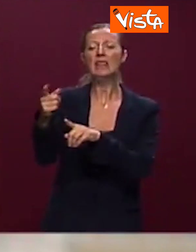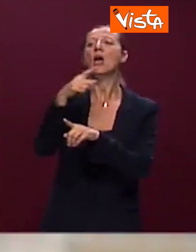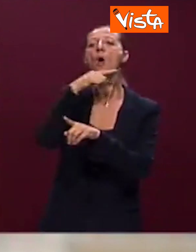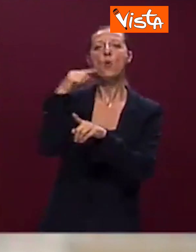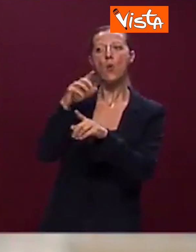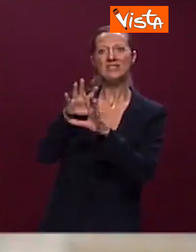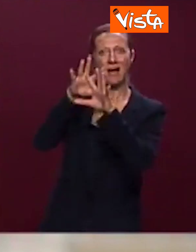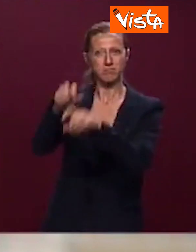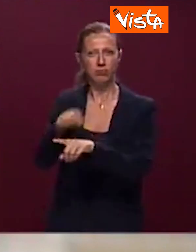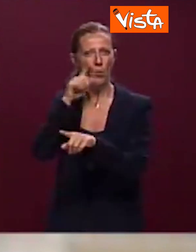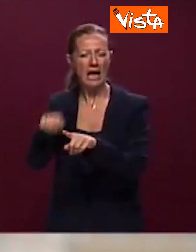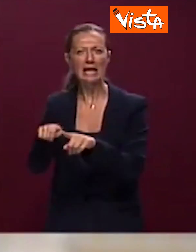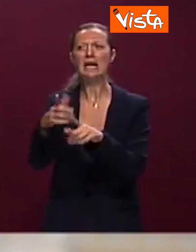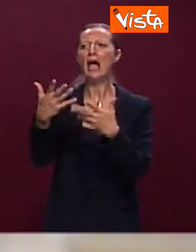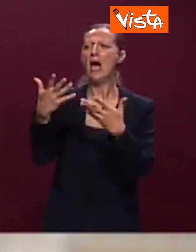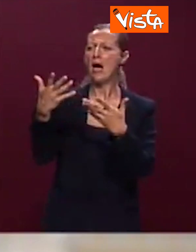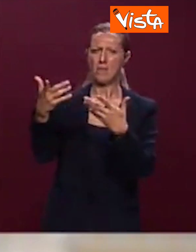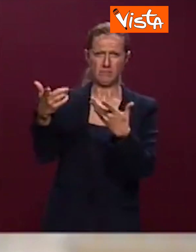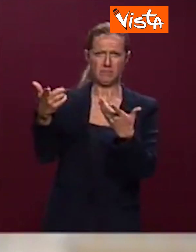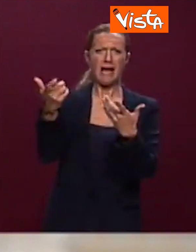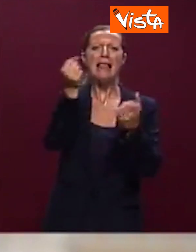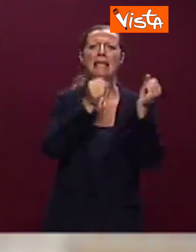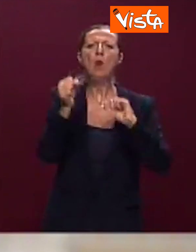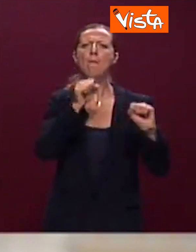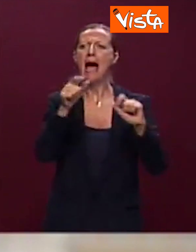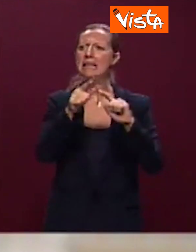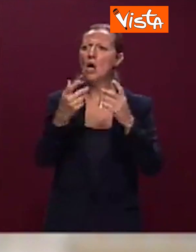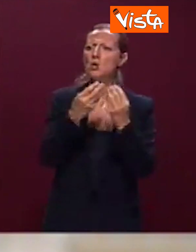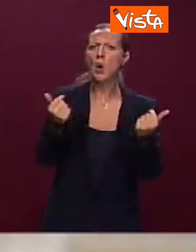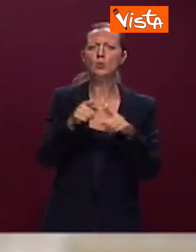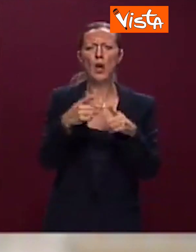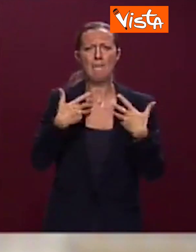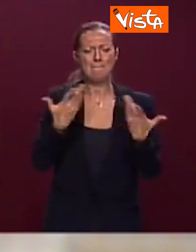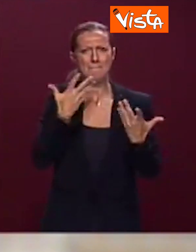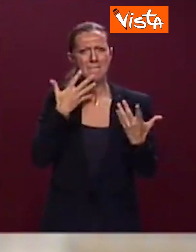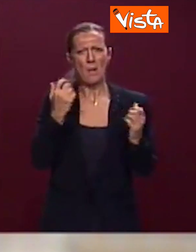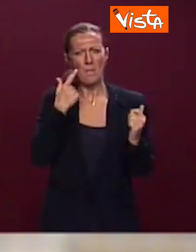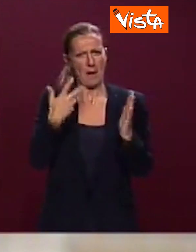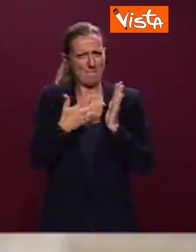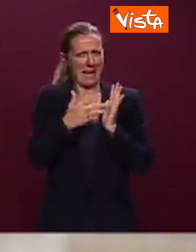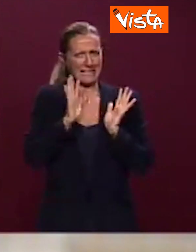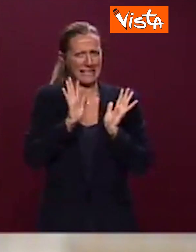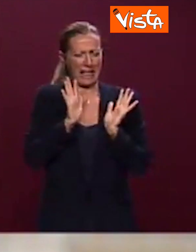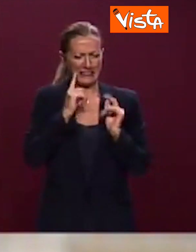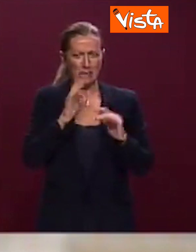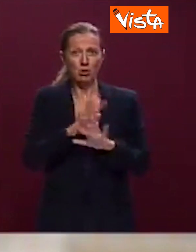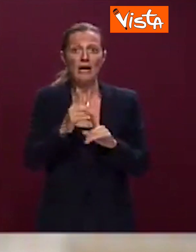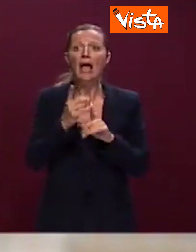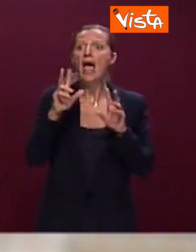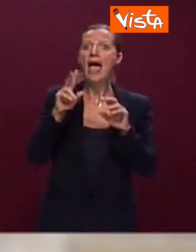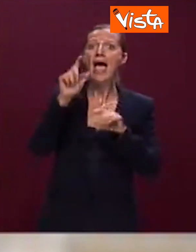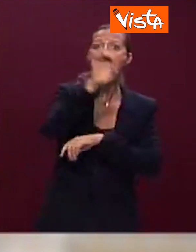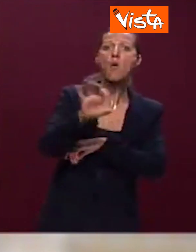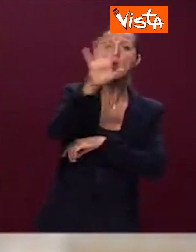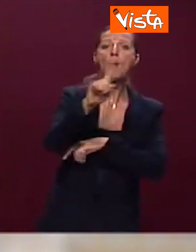'affonia del continente sul piano diplomatico è imbarazzante e impressionante. Nessuna iniziativa dell'Europa come tale